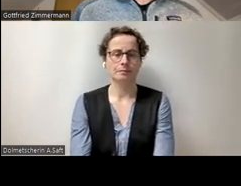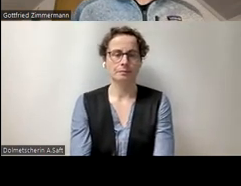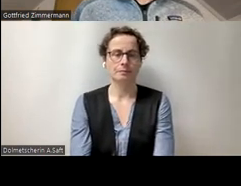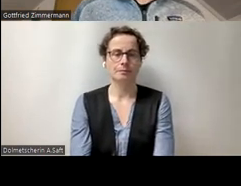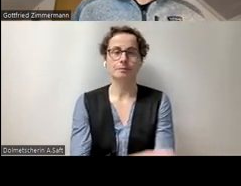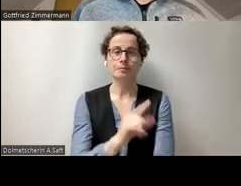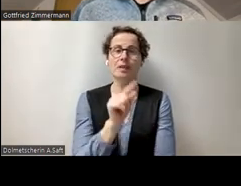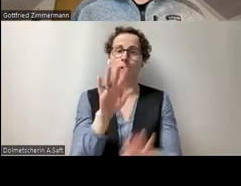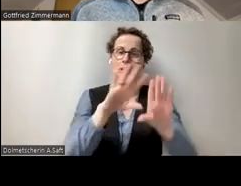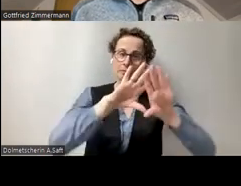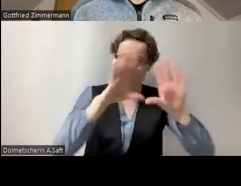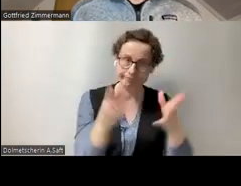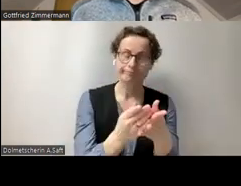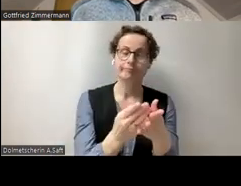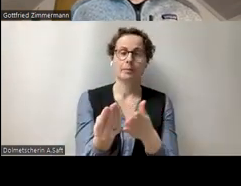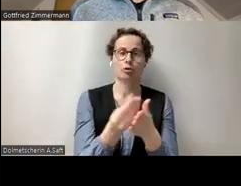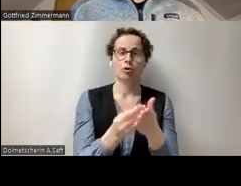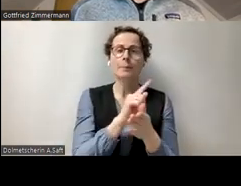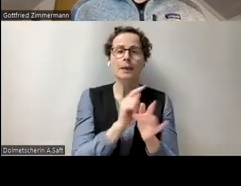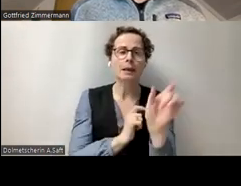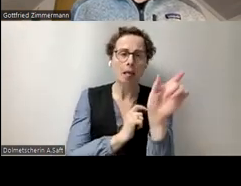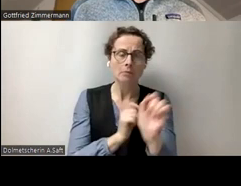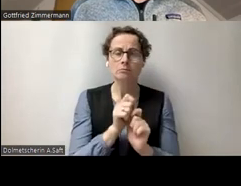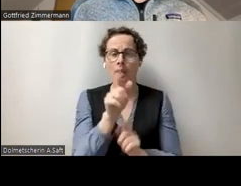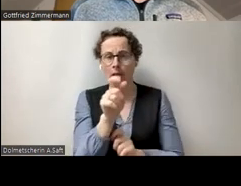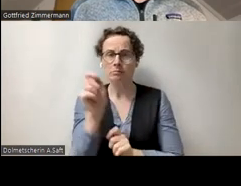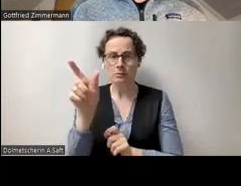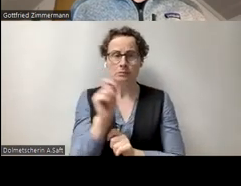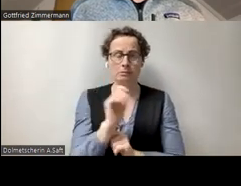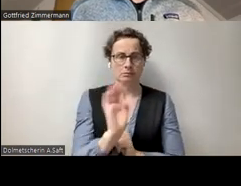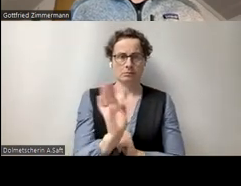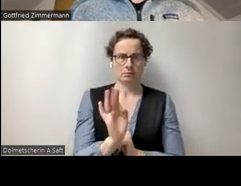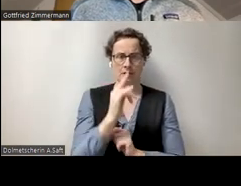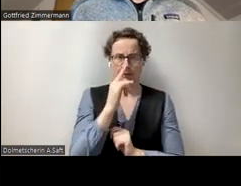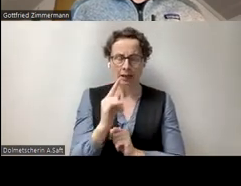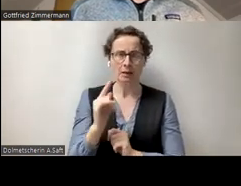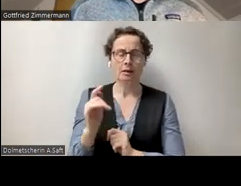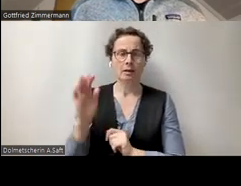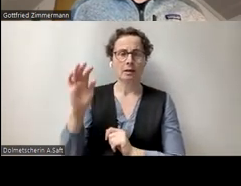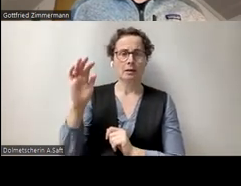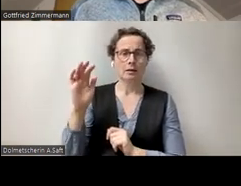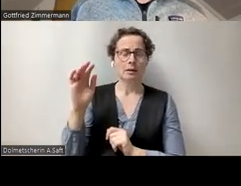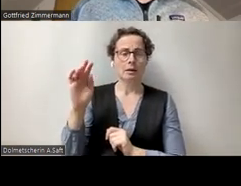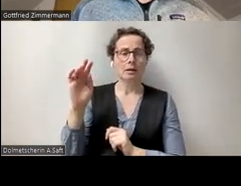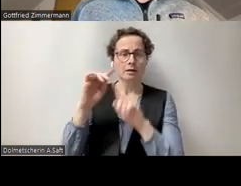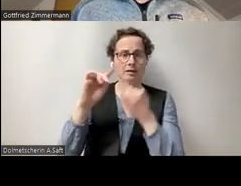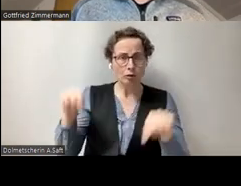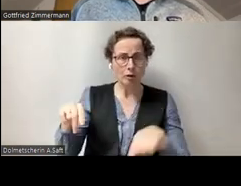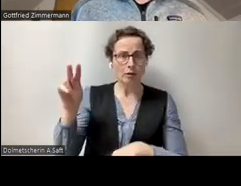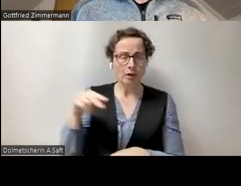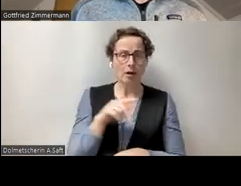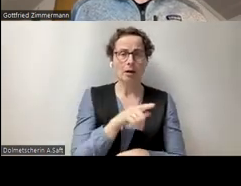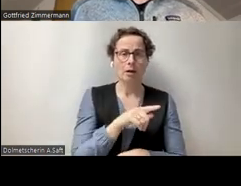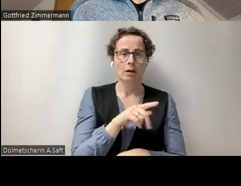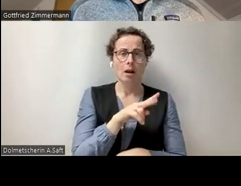Ganzes, nicht als einzelne Elemente, weil wenn der Screenreader die einzelnen Elemente vorliest, ohne zu sagen, wie sie